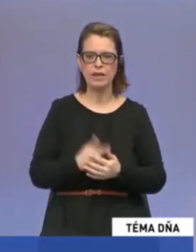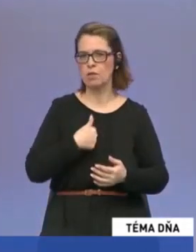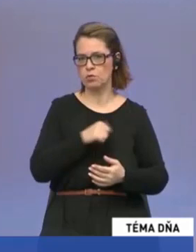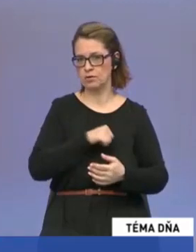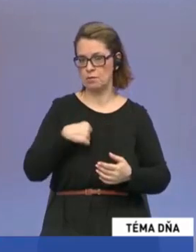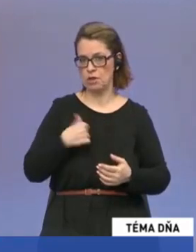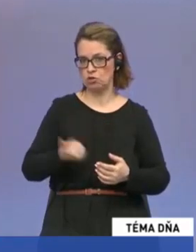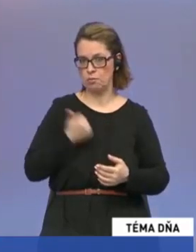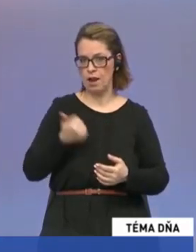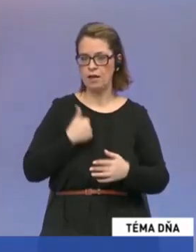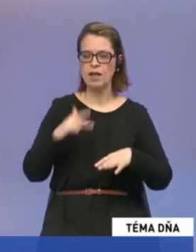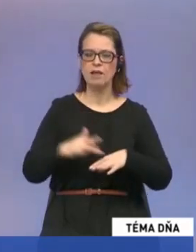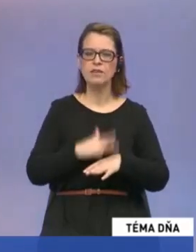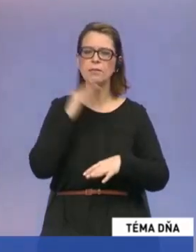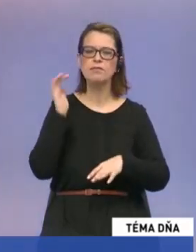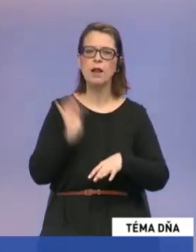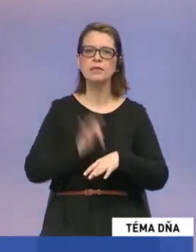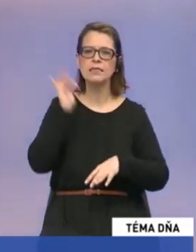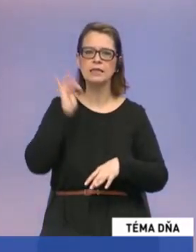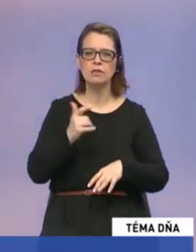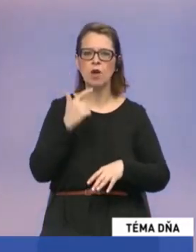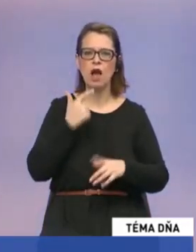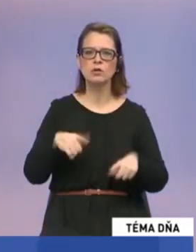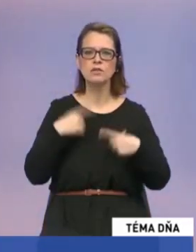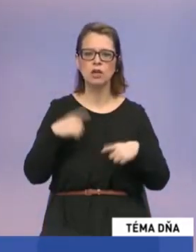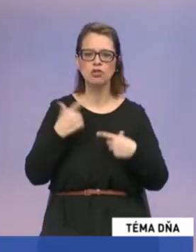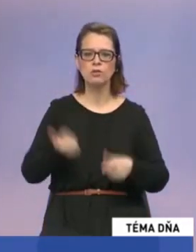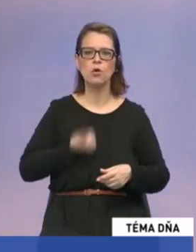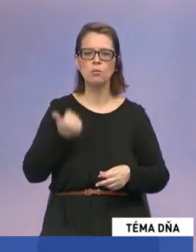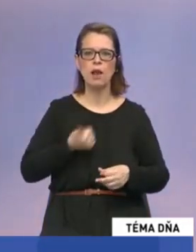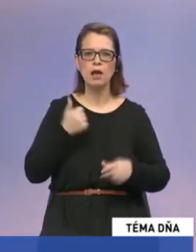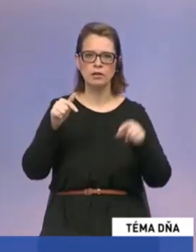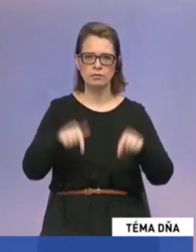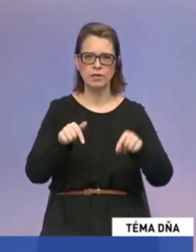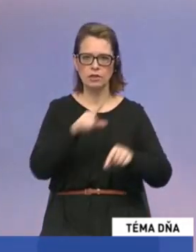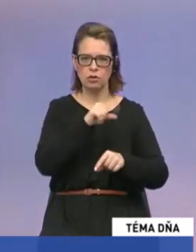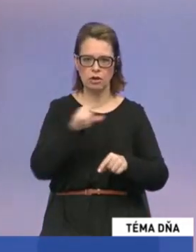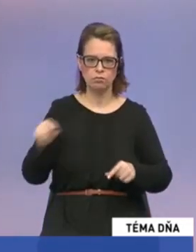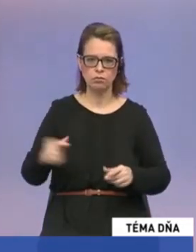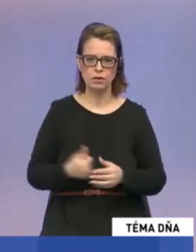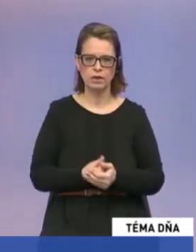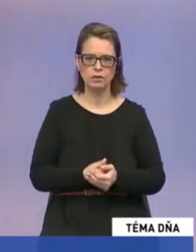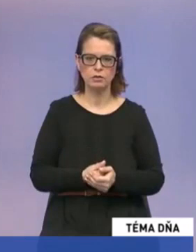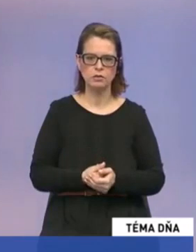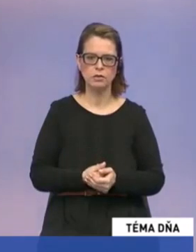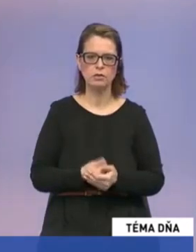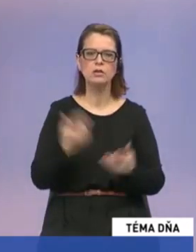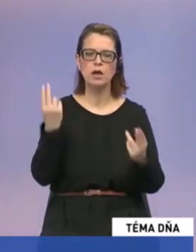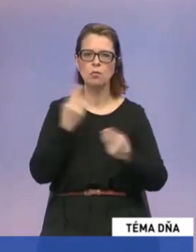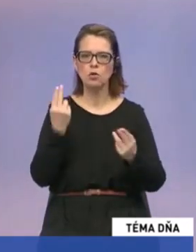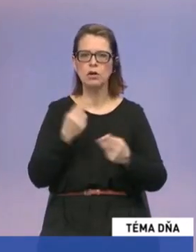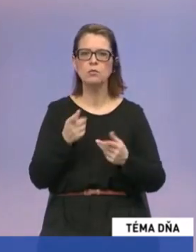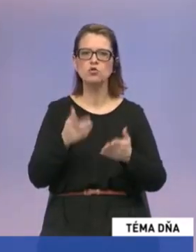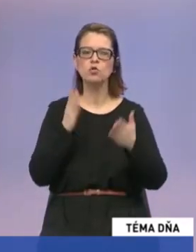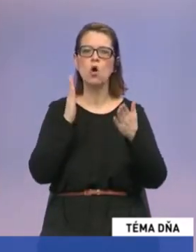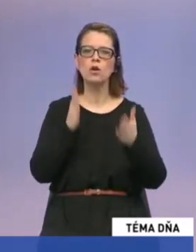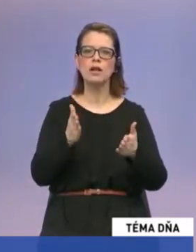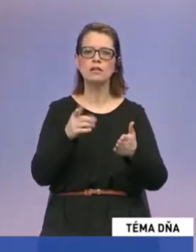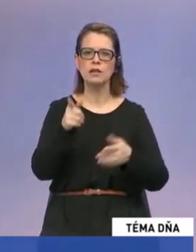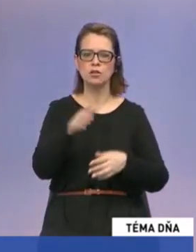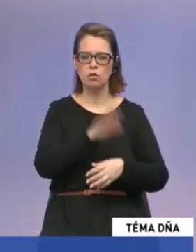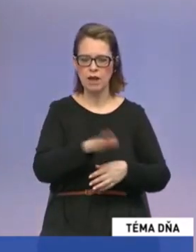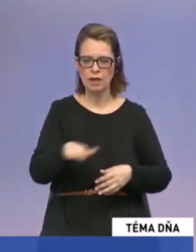mladá, takže vnímam veľmi citlivo, ako sa žije mladým v našej republike. Takže samozrejme s orientáciou na